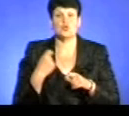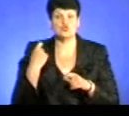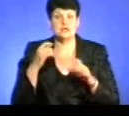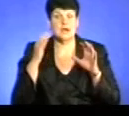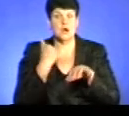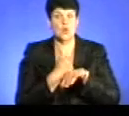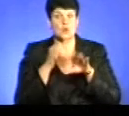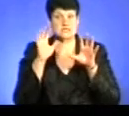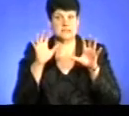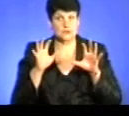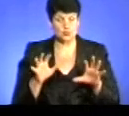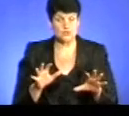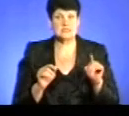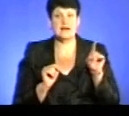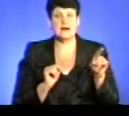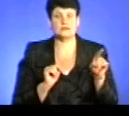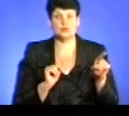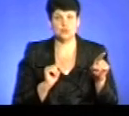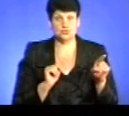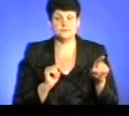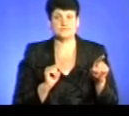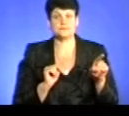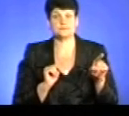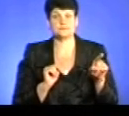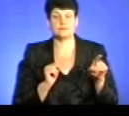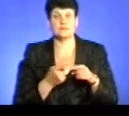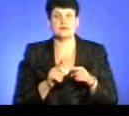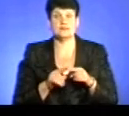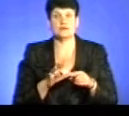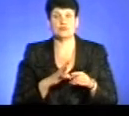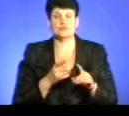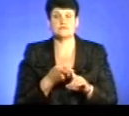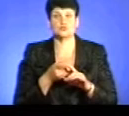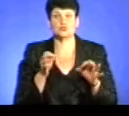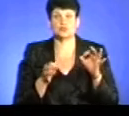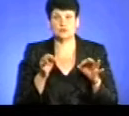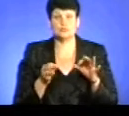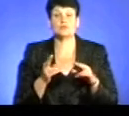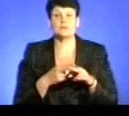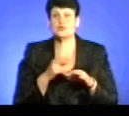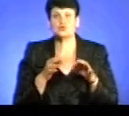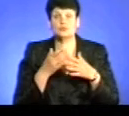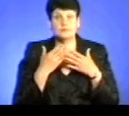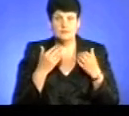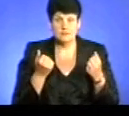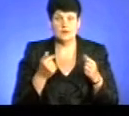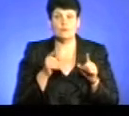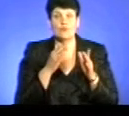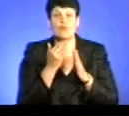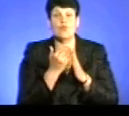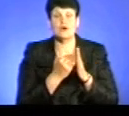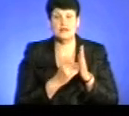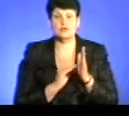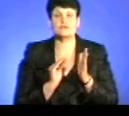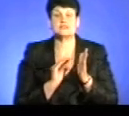Конституції, але тут, тому що це повинно відбуватись через суд, але тут без суду також не обходиться. Тому що порядок, встановлений